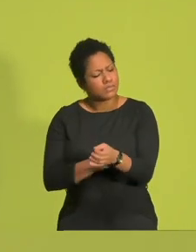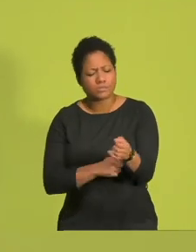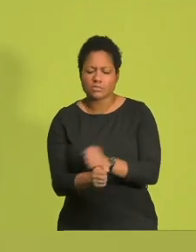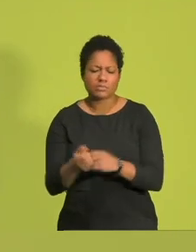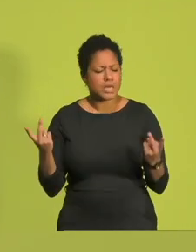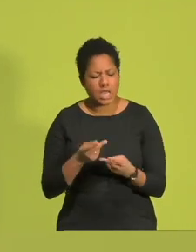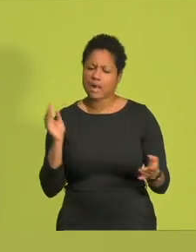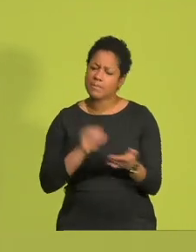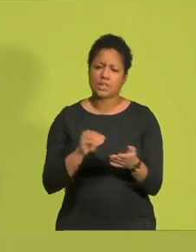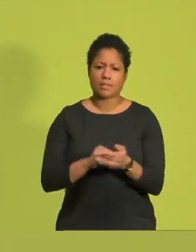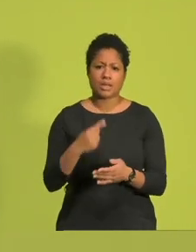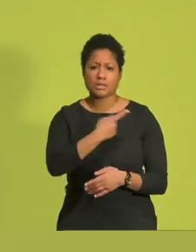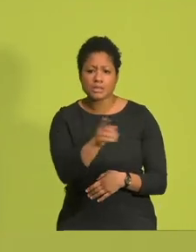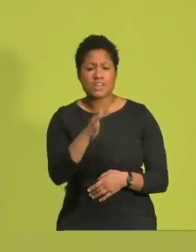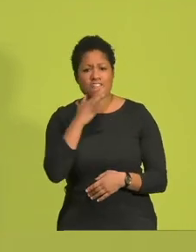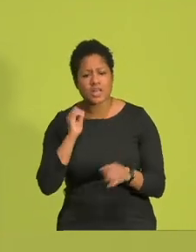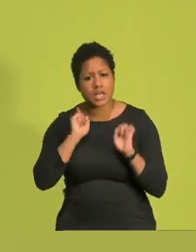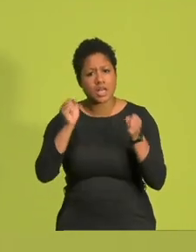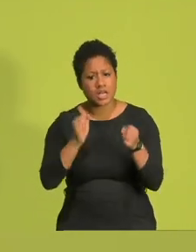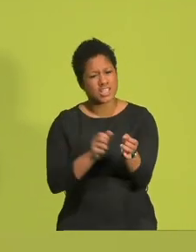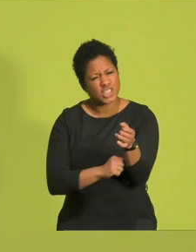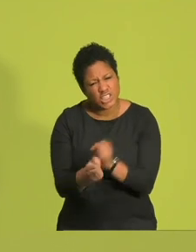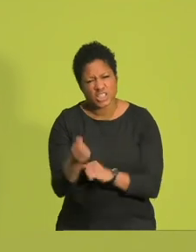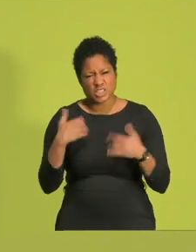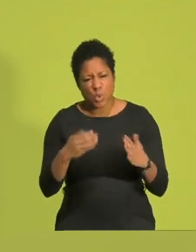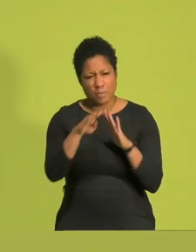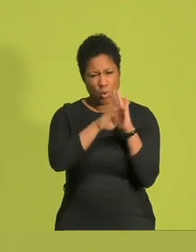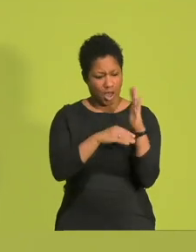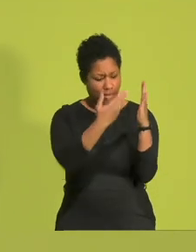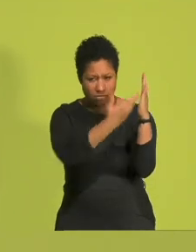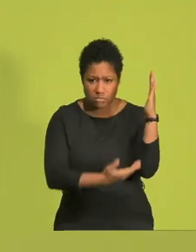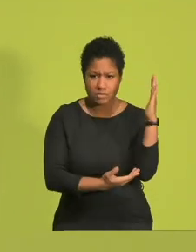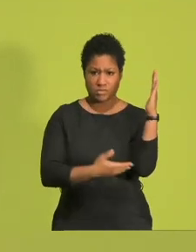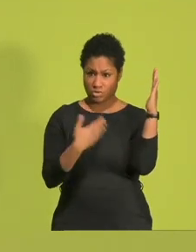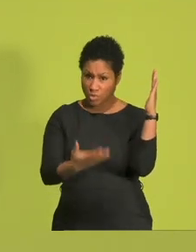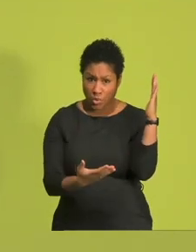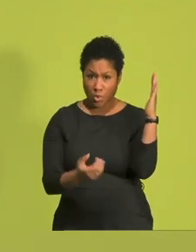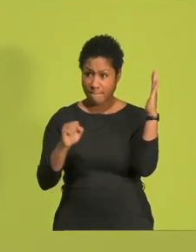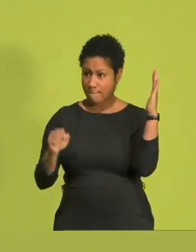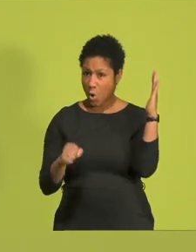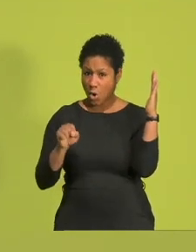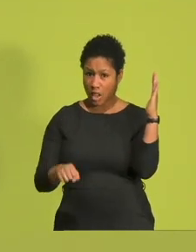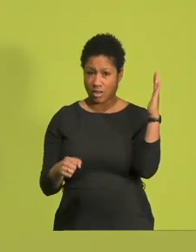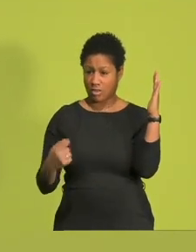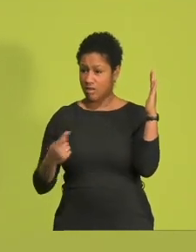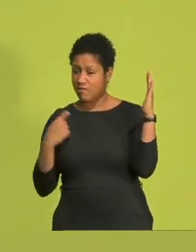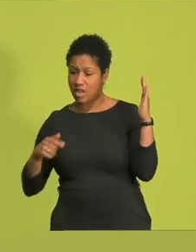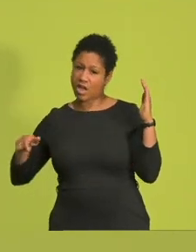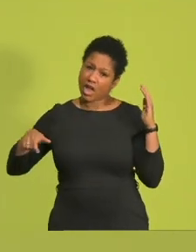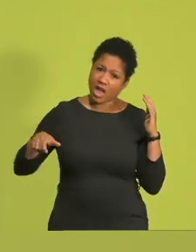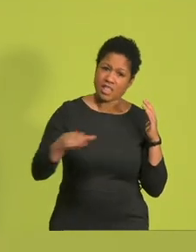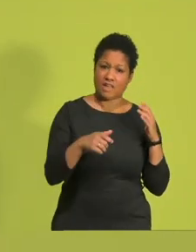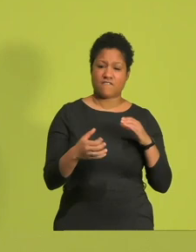habt so viel beigetragen. Dieses Programm, wie es jetzt vorliegt, ist nicht möglich gewesen, hätten wir nicht als NRW-Grüne